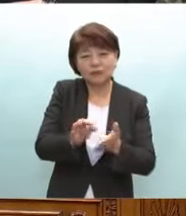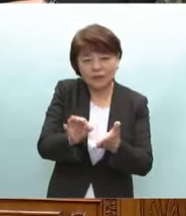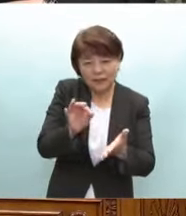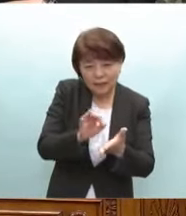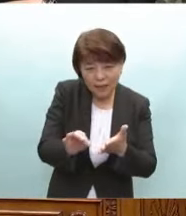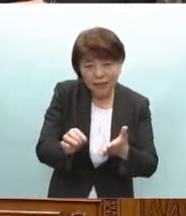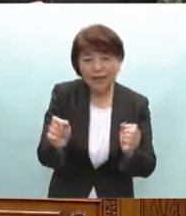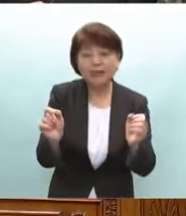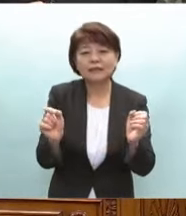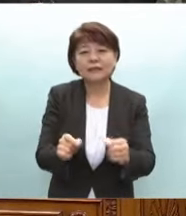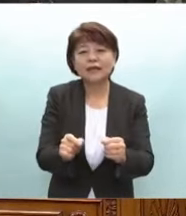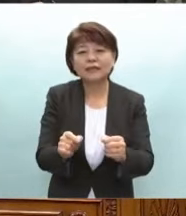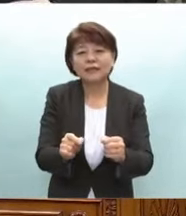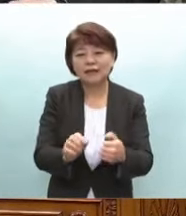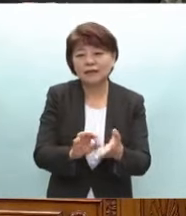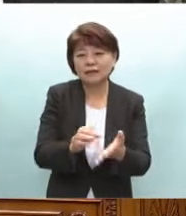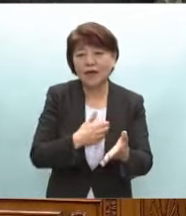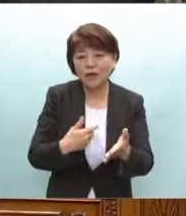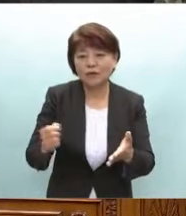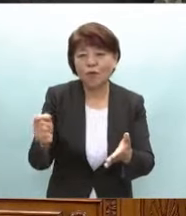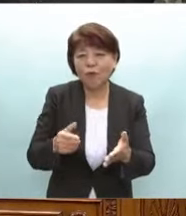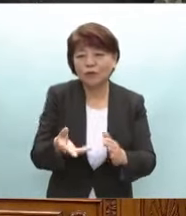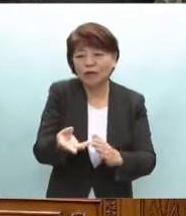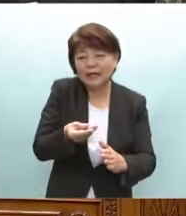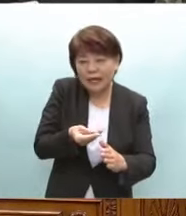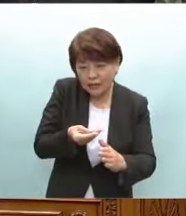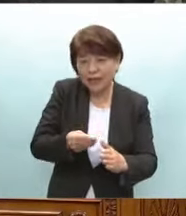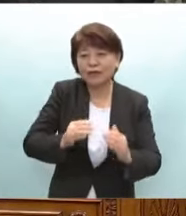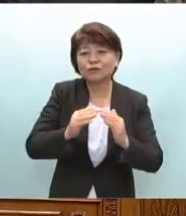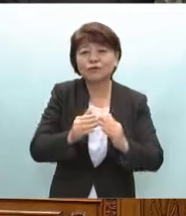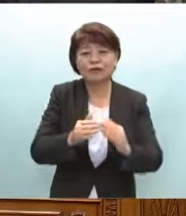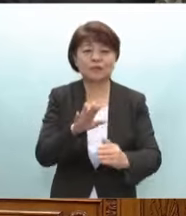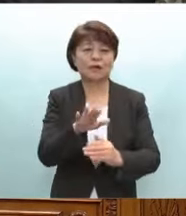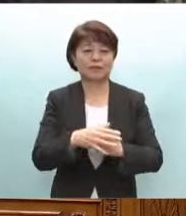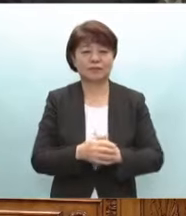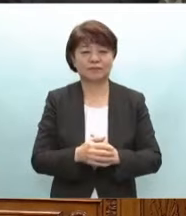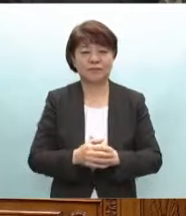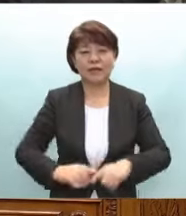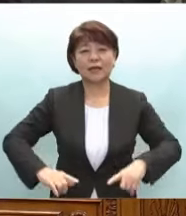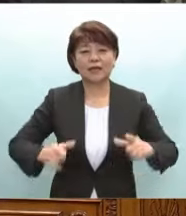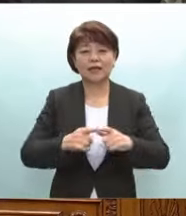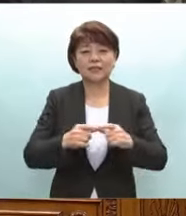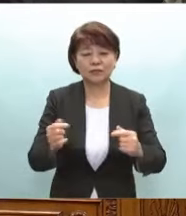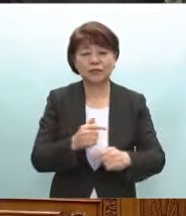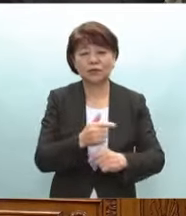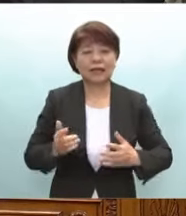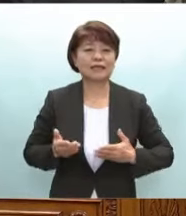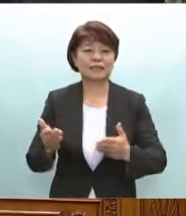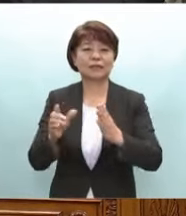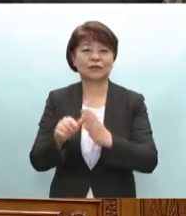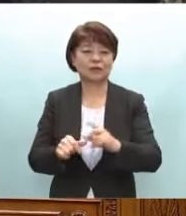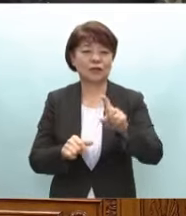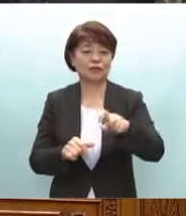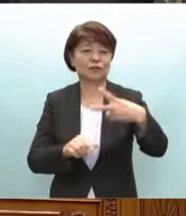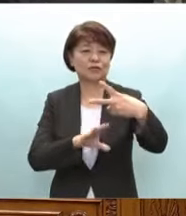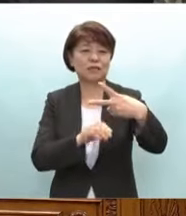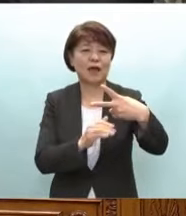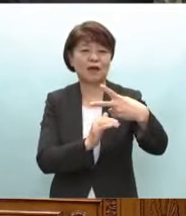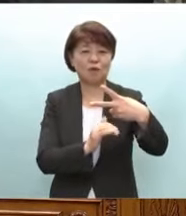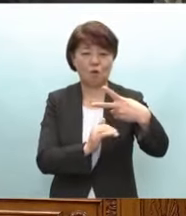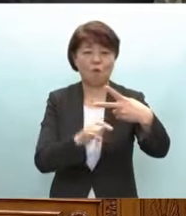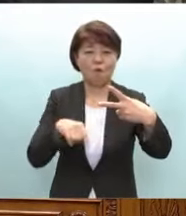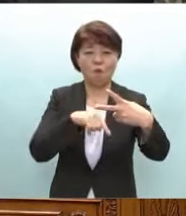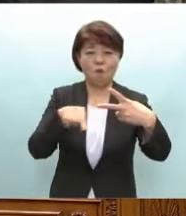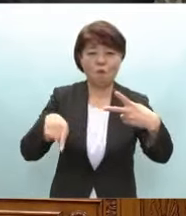応急借り上げ住宅も供与が始まっています東日本大震災では約12万戸の応急仮設住宅のうち